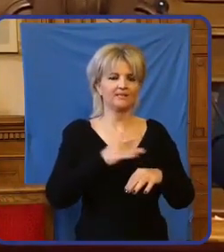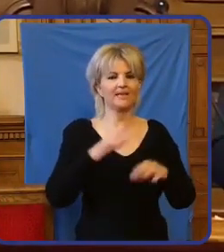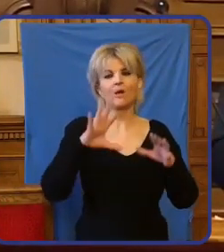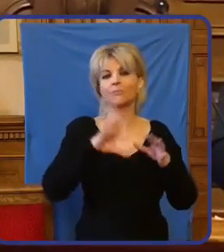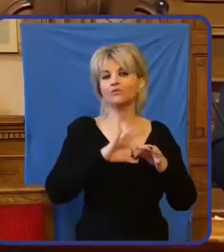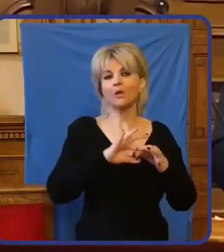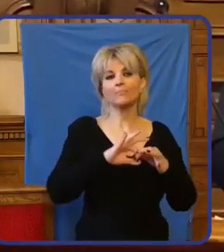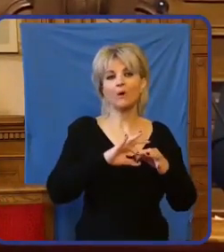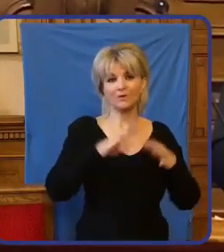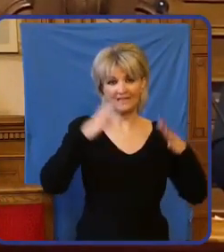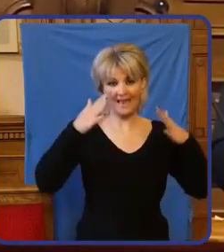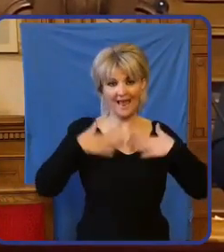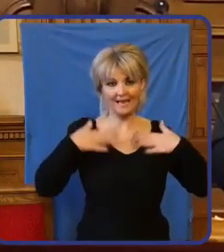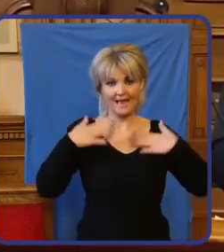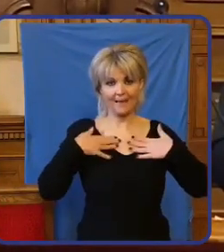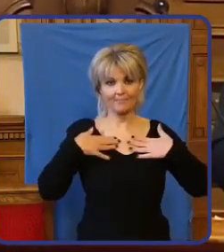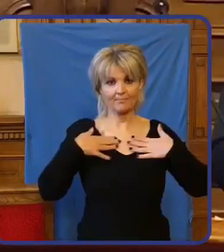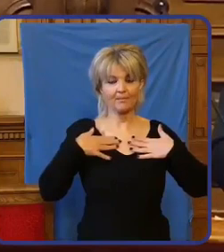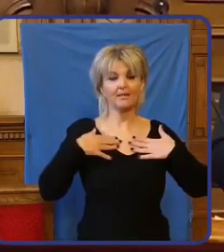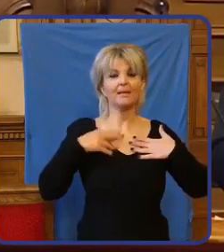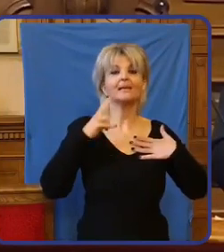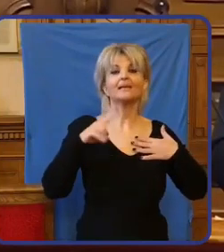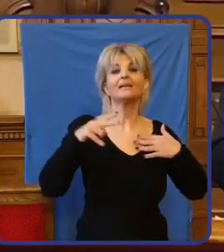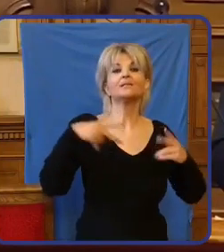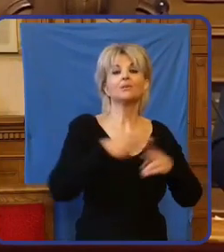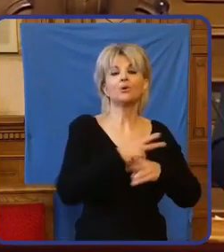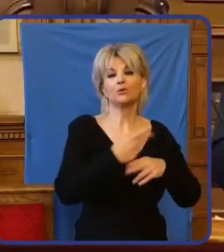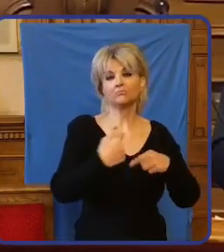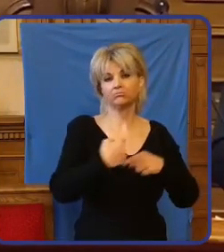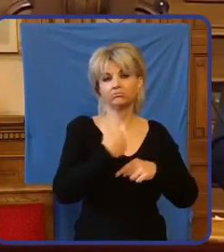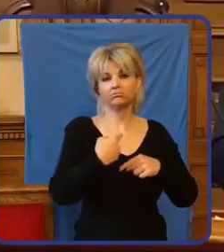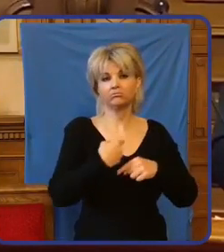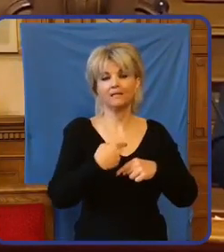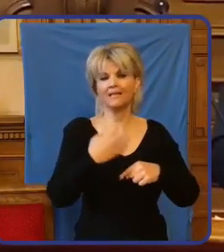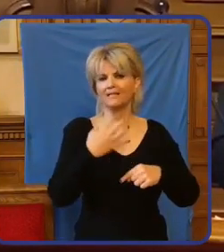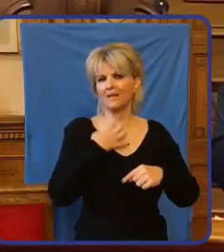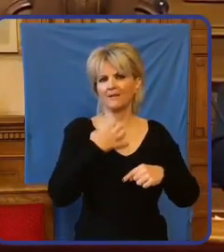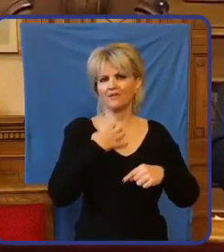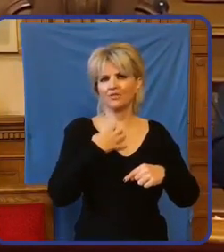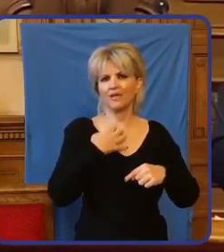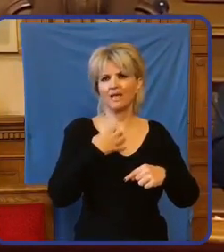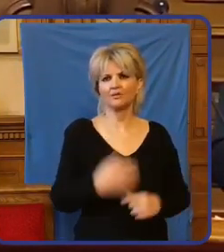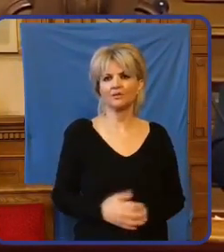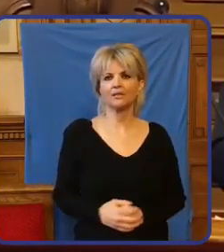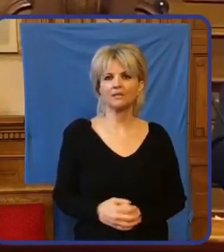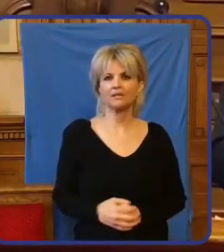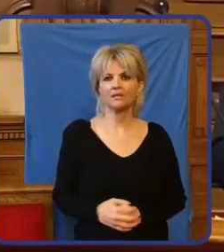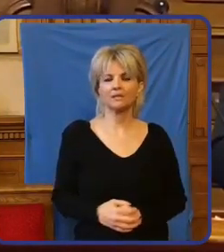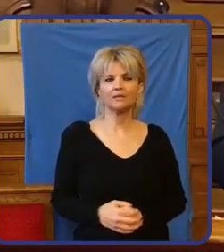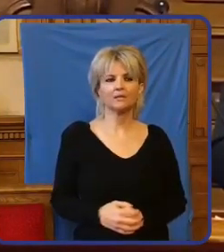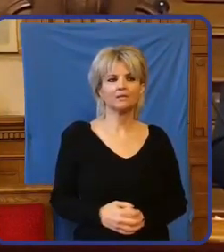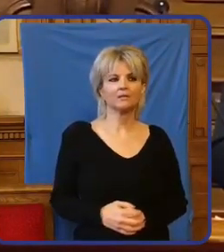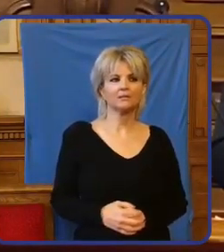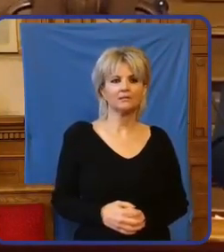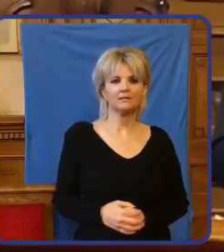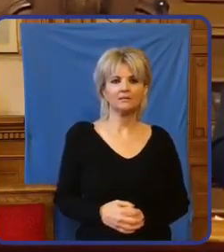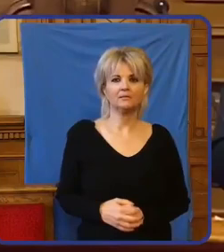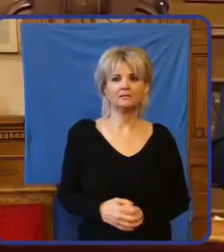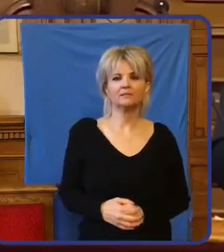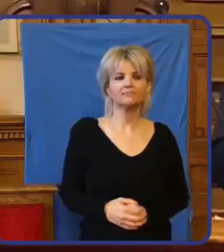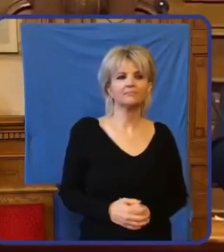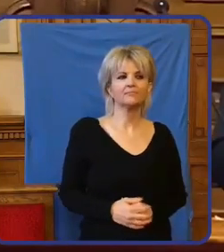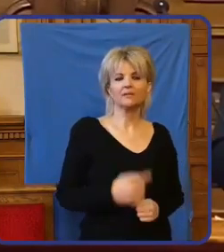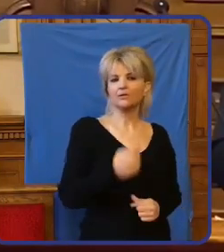közgyűlösen képviselő úr? Személyesen ki. Ez annyira nevetséges, mint amikor pont önre osztották ki a szánalmas balekra, hogy